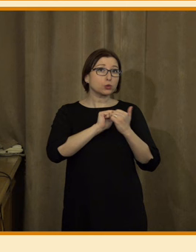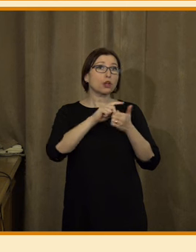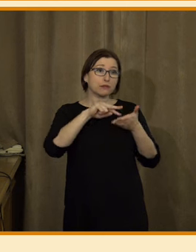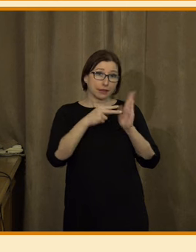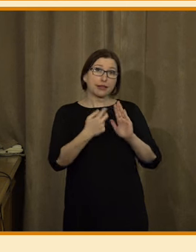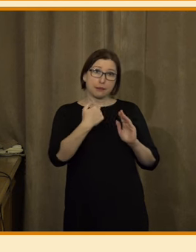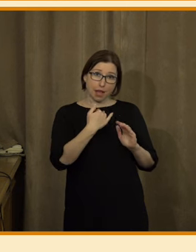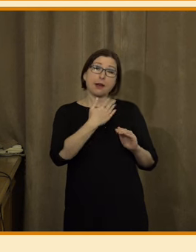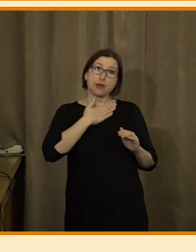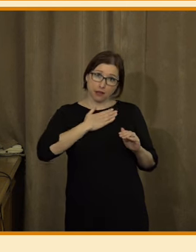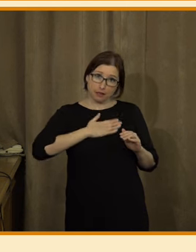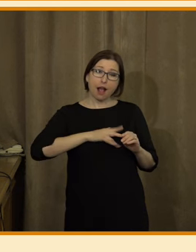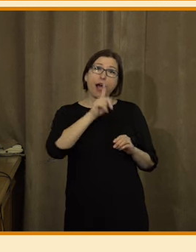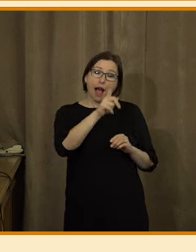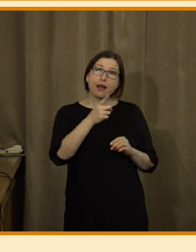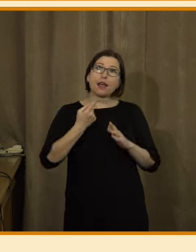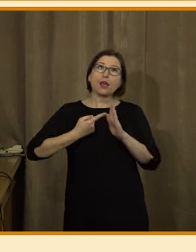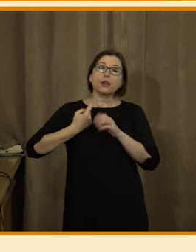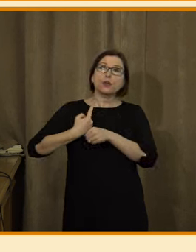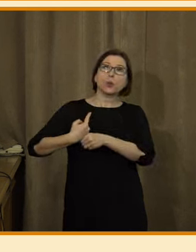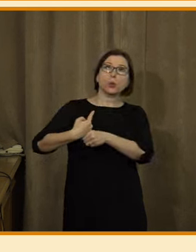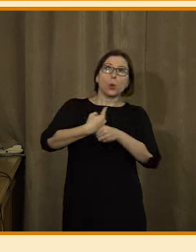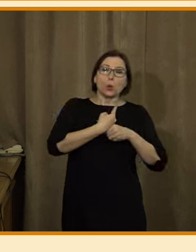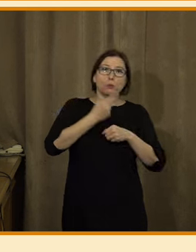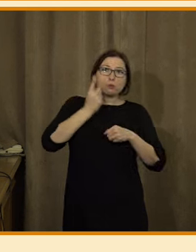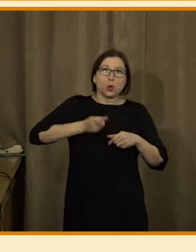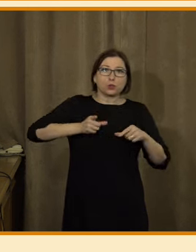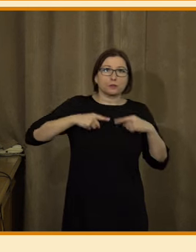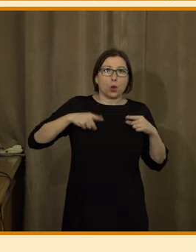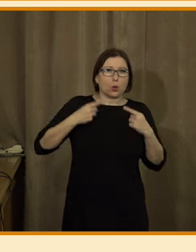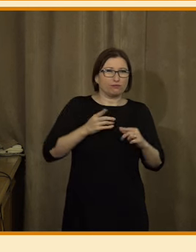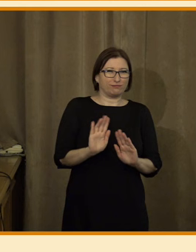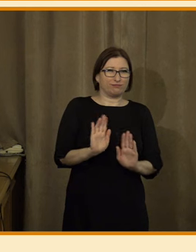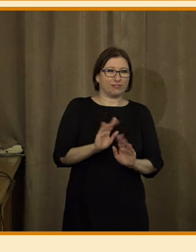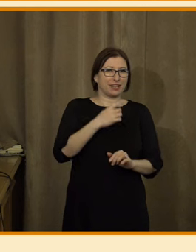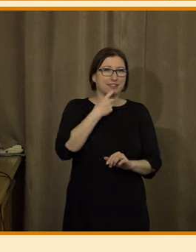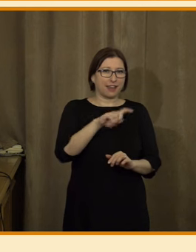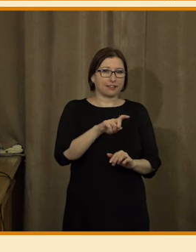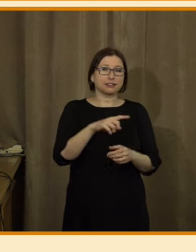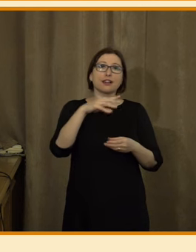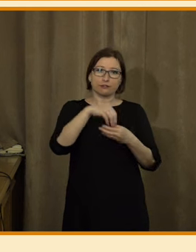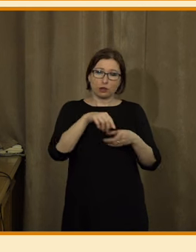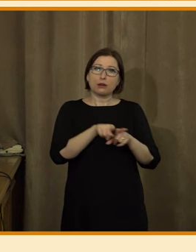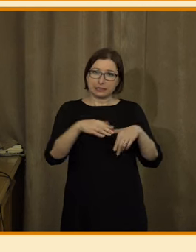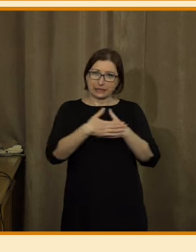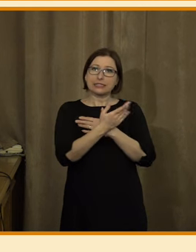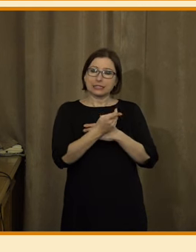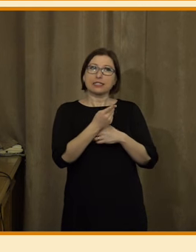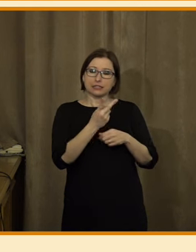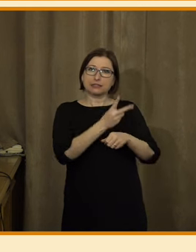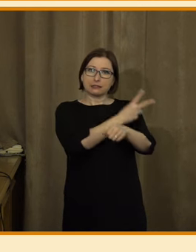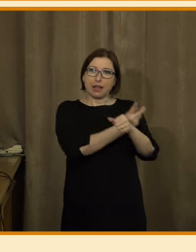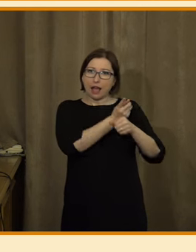technologie rádi, tak tohle vnímají jako nějaký poměrně z mého pohledu jednoznačný problém